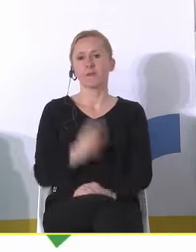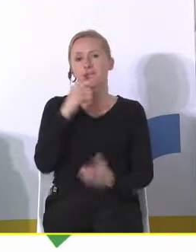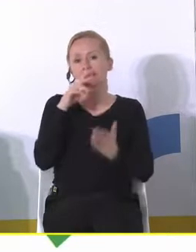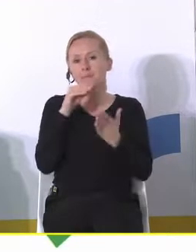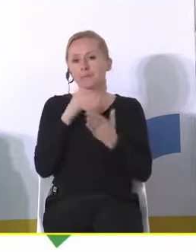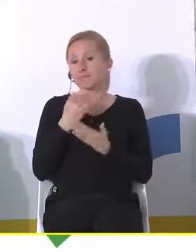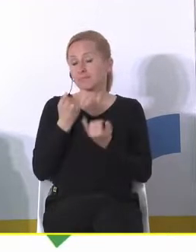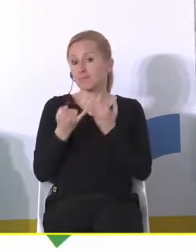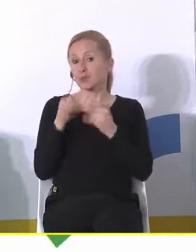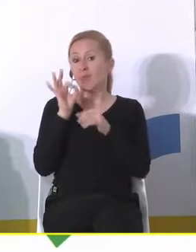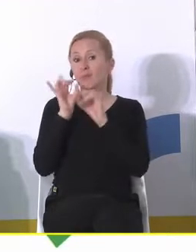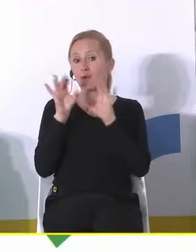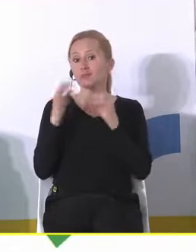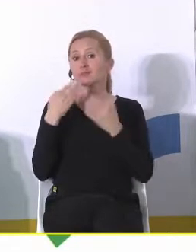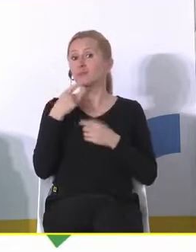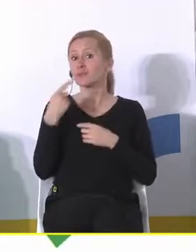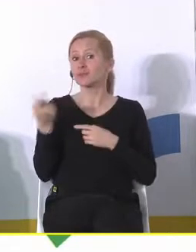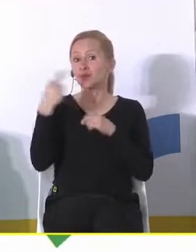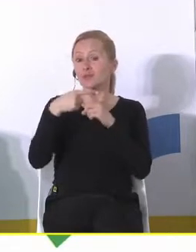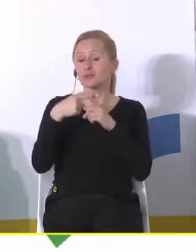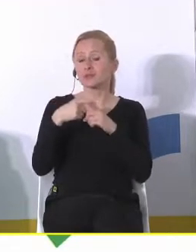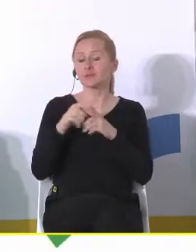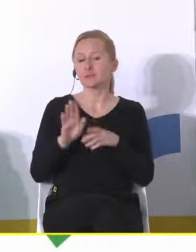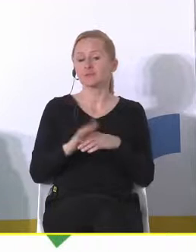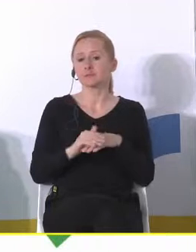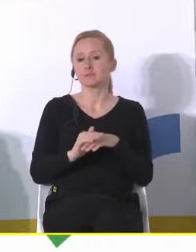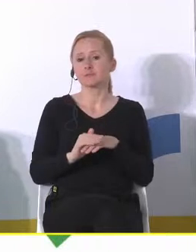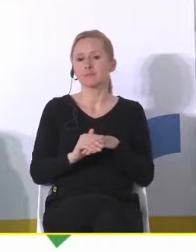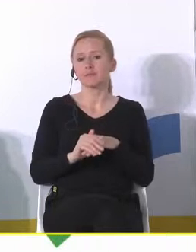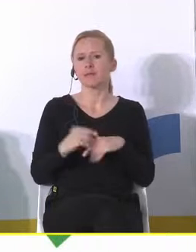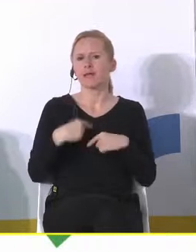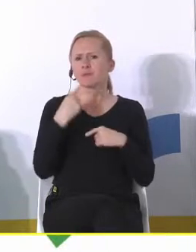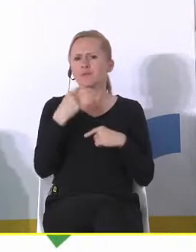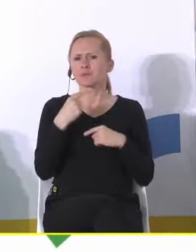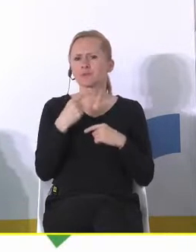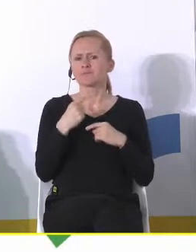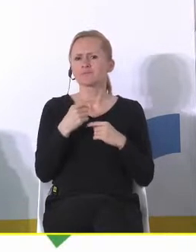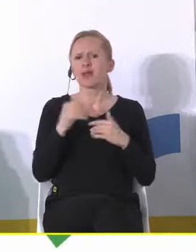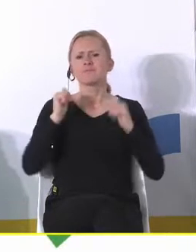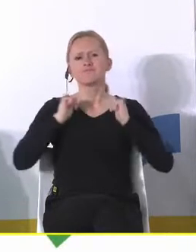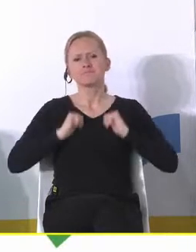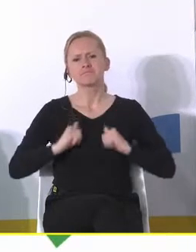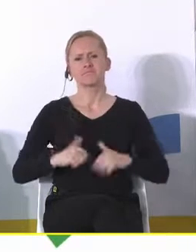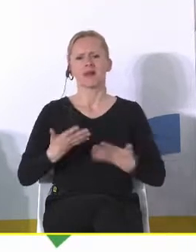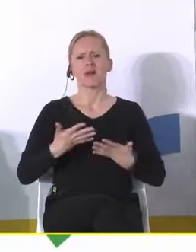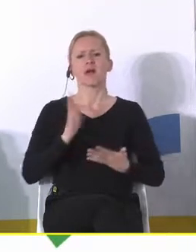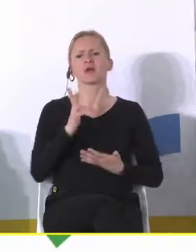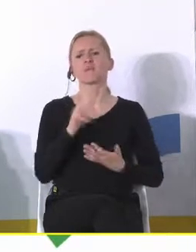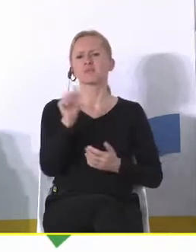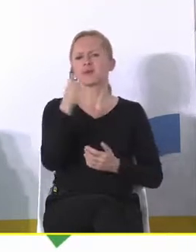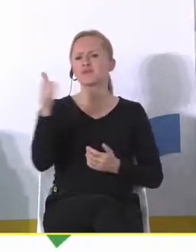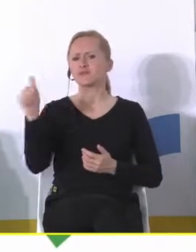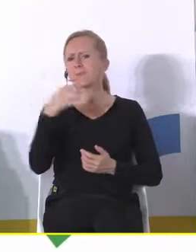chyba że pan profesor Michalski chciałby się odnieść. Bo ja, że tak powiem, może przyjmijmy taką konwencję swobodnych wypowiedzi na razie na pierwsze pytanie